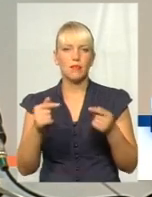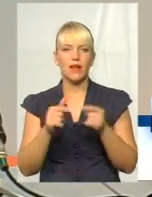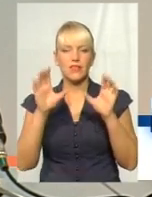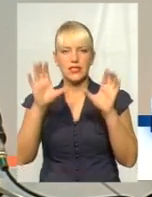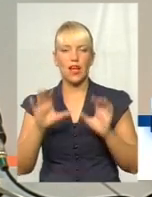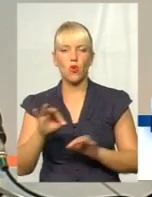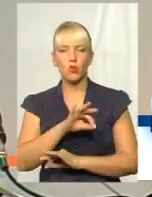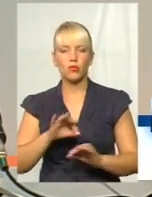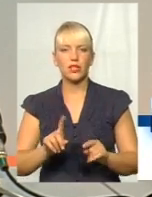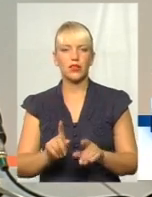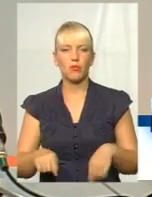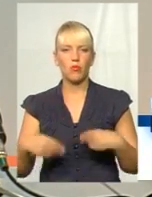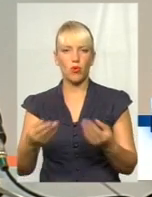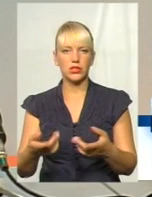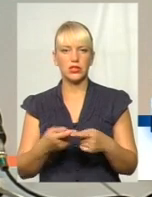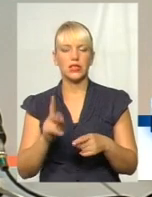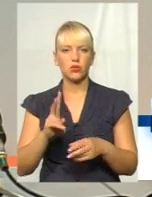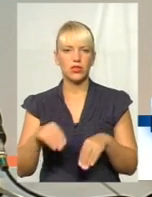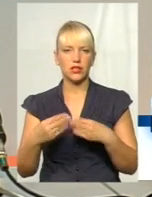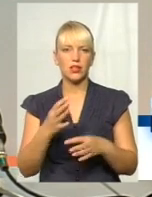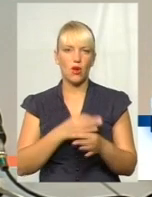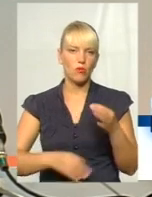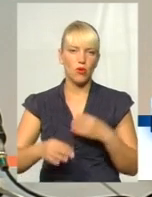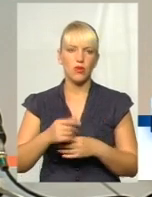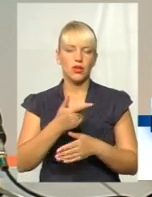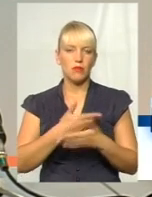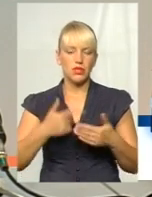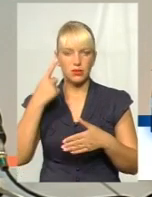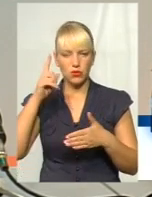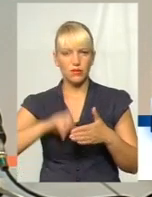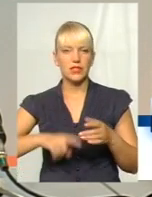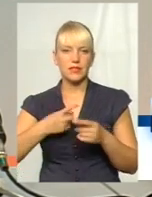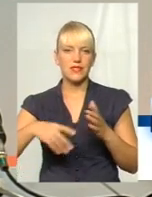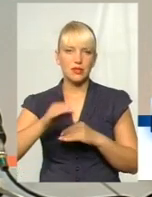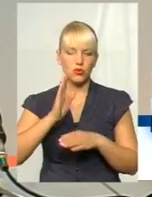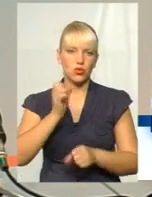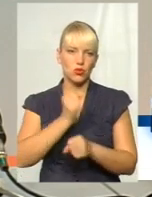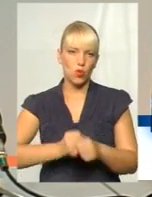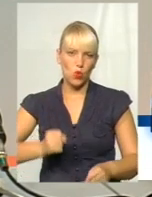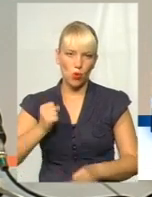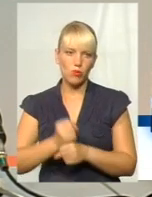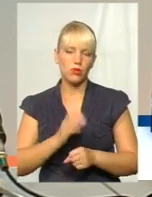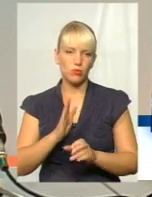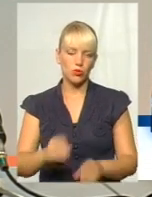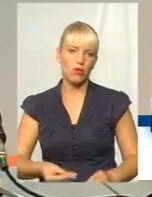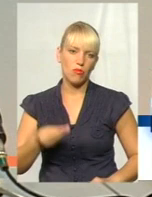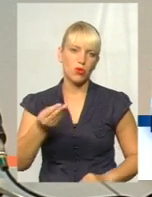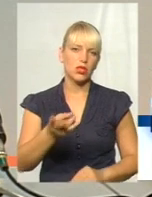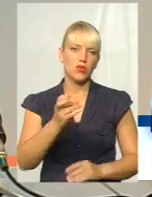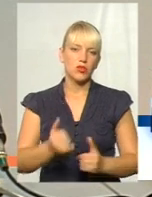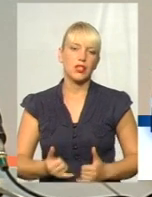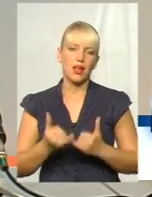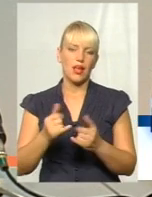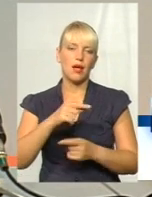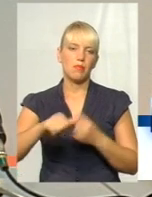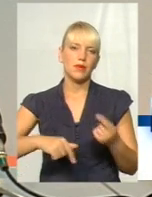знаходяться зараз на обговоренні, і ми сподіваємося, що все це буде зроблено, і все це буде подано для бізнесу, і бізнес буде